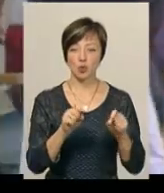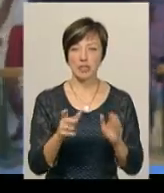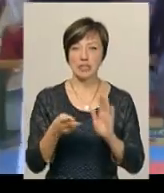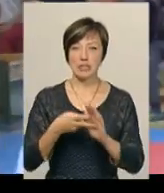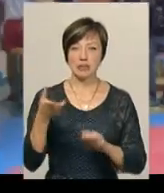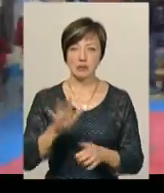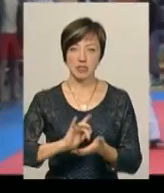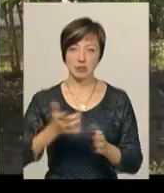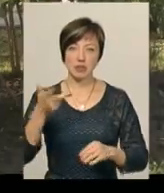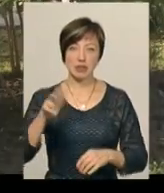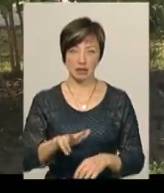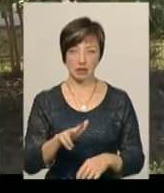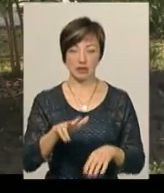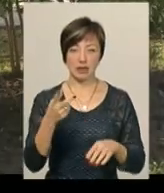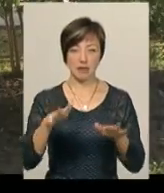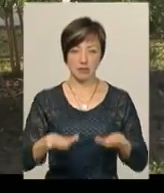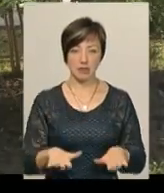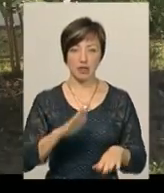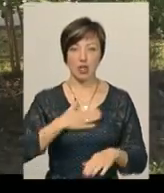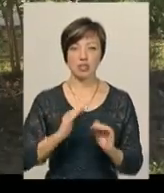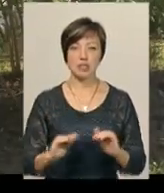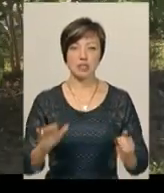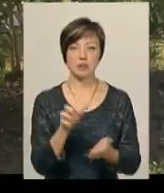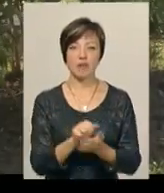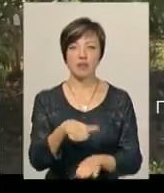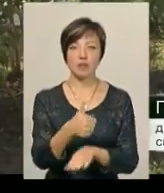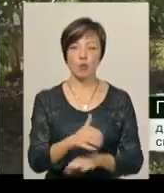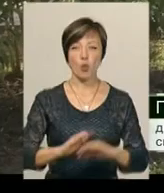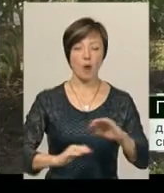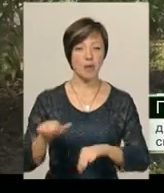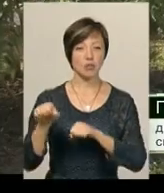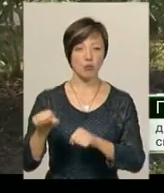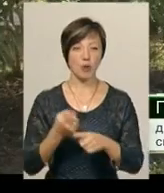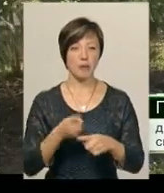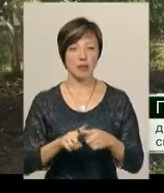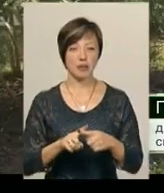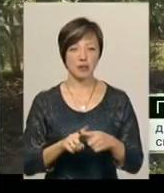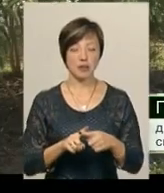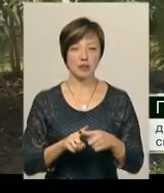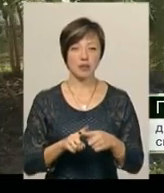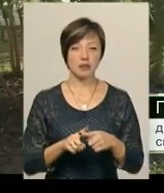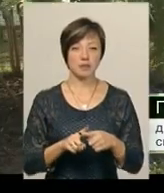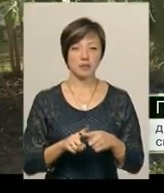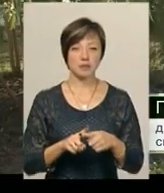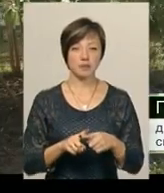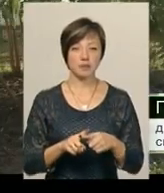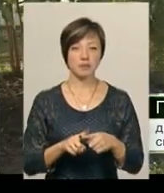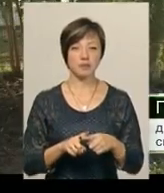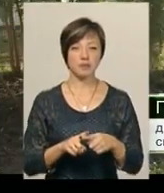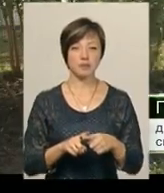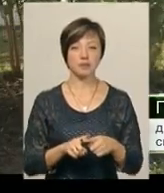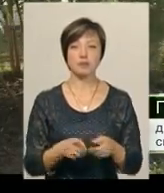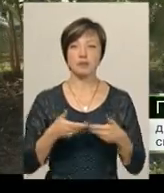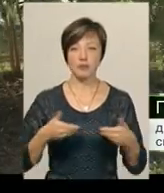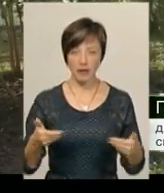і 3 бронзових. Наші діти в основному займаються рукопашним боєм,